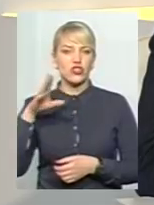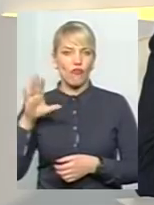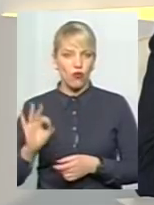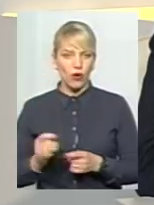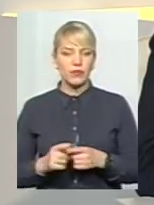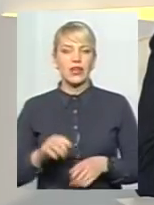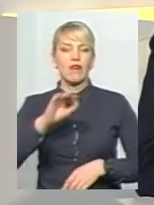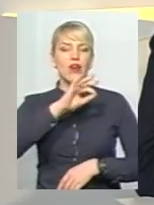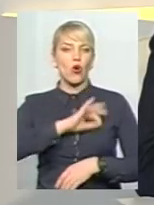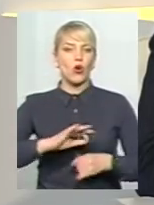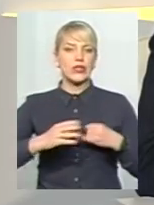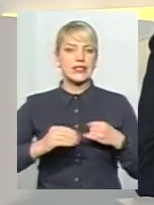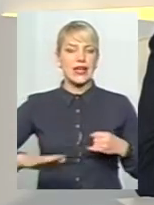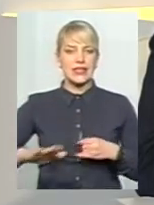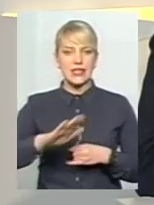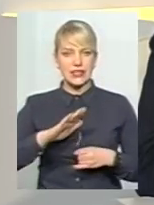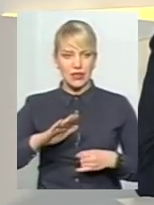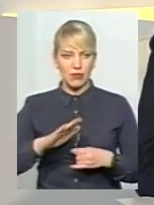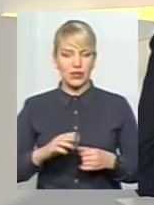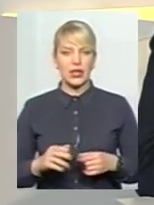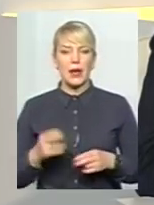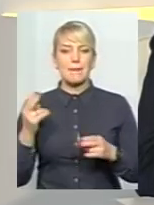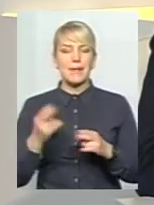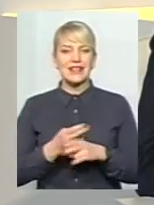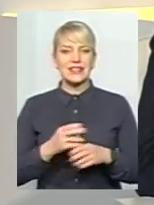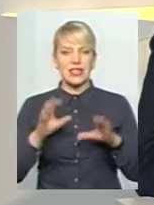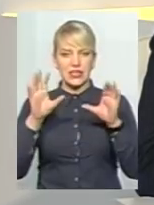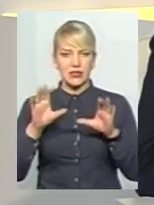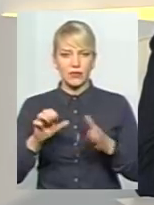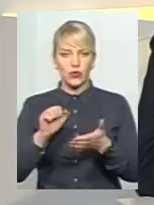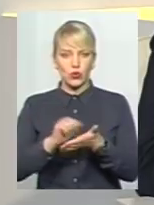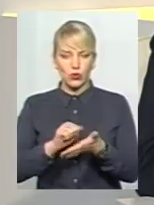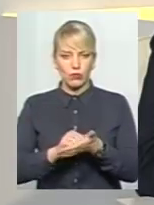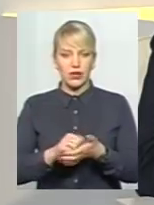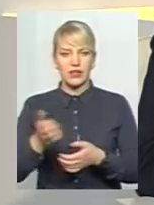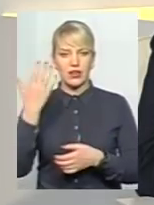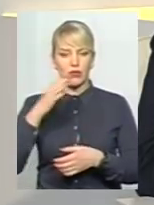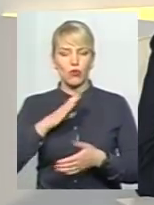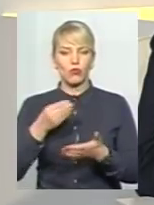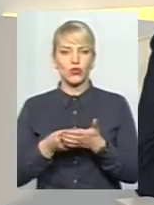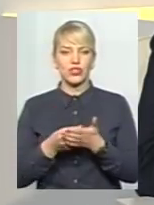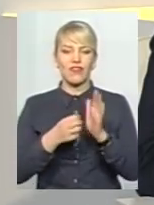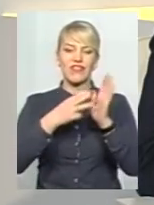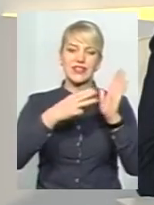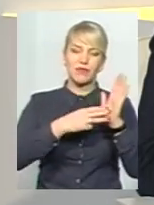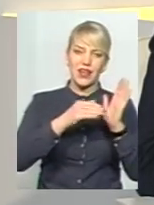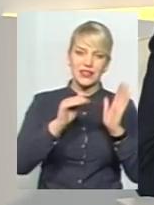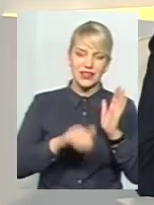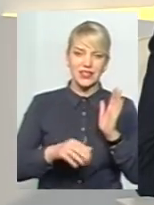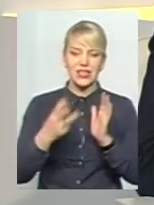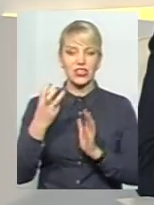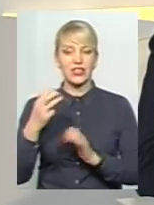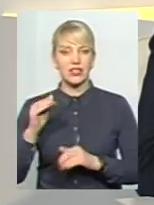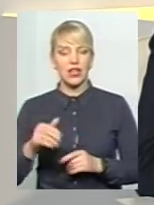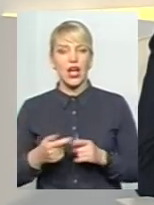Використання землі без правоустановлюючих документів, раніше до бюджету надходило 18 тисяч, 300 тисяч, за минулий рік,